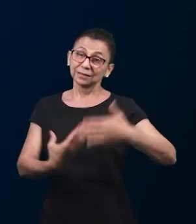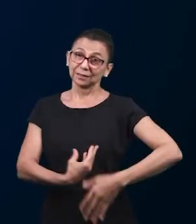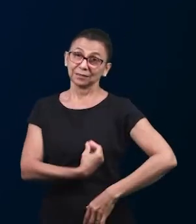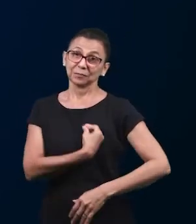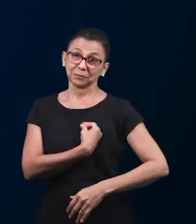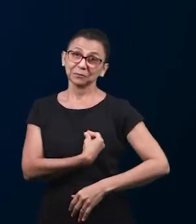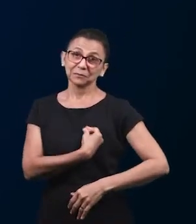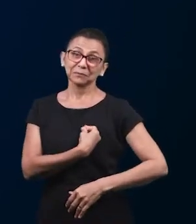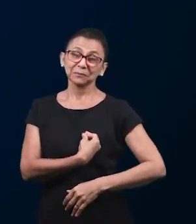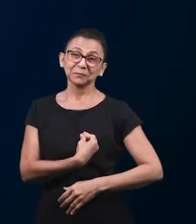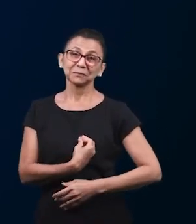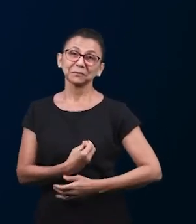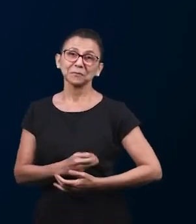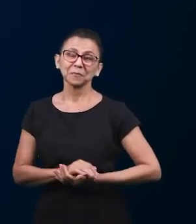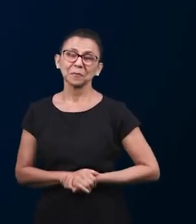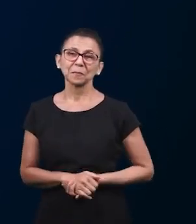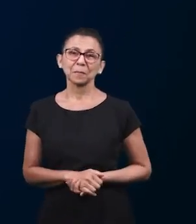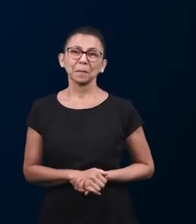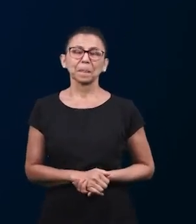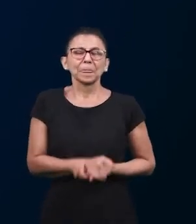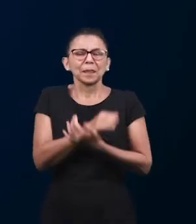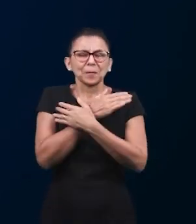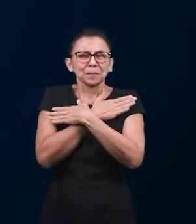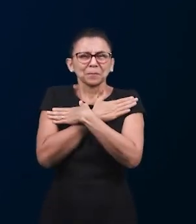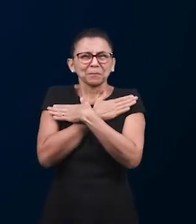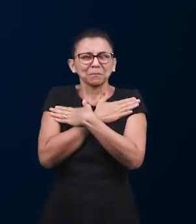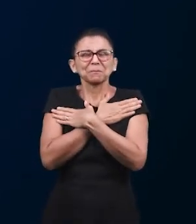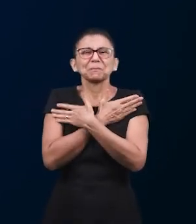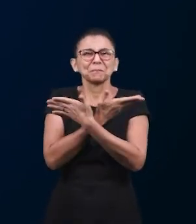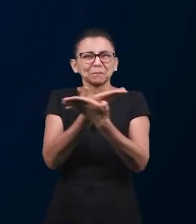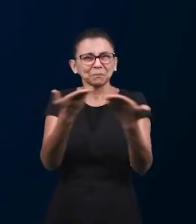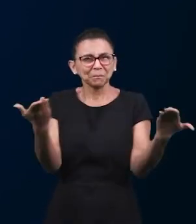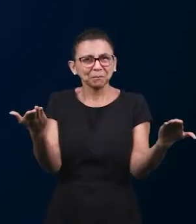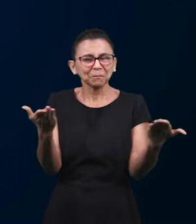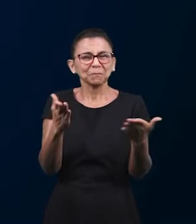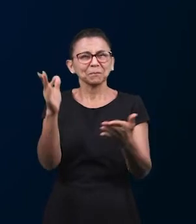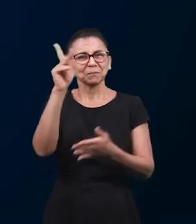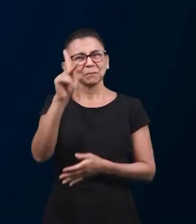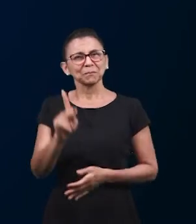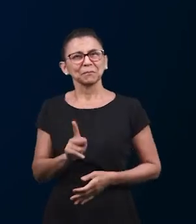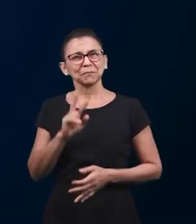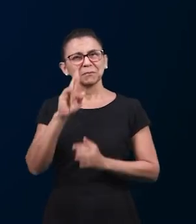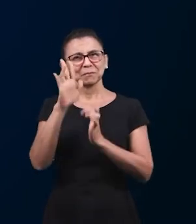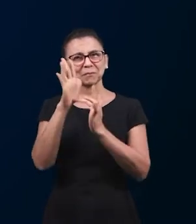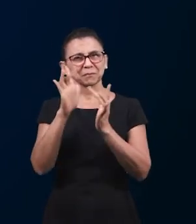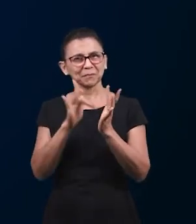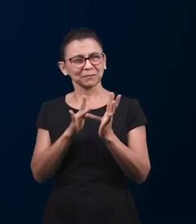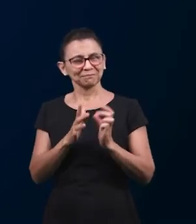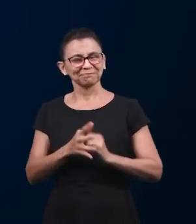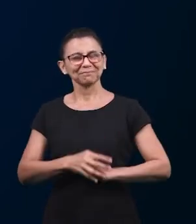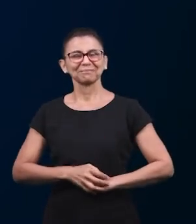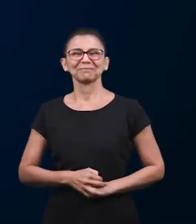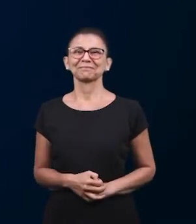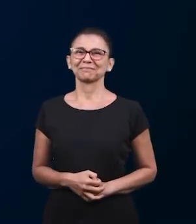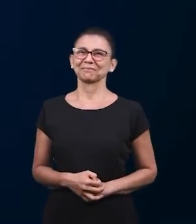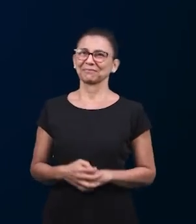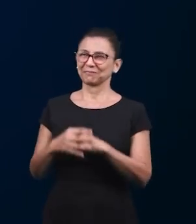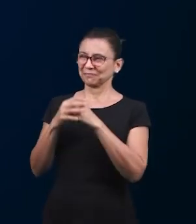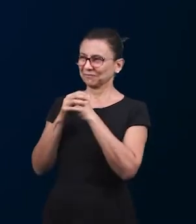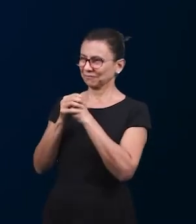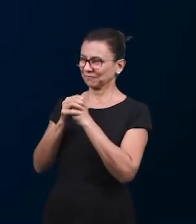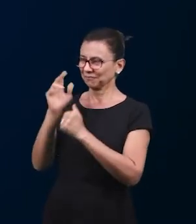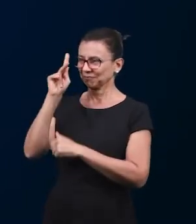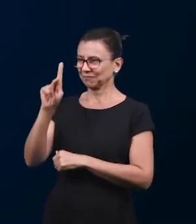это это участие оно помогает церкви расти и